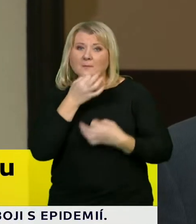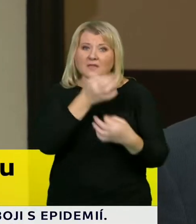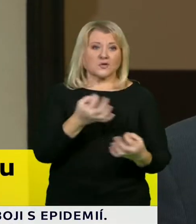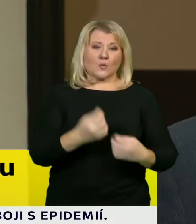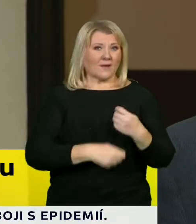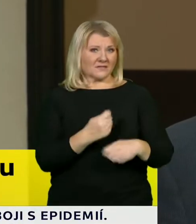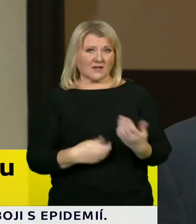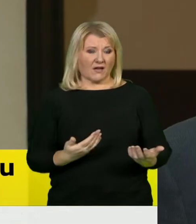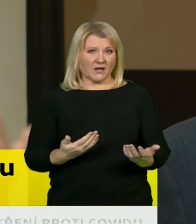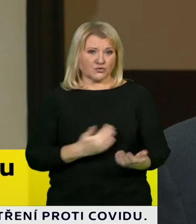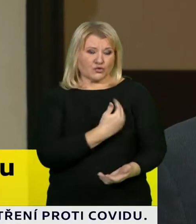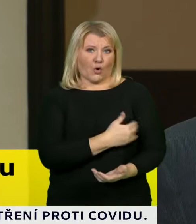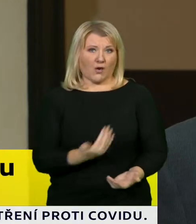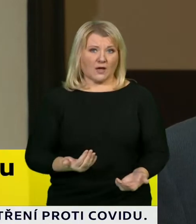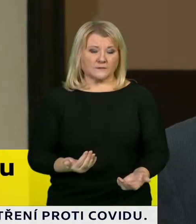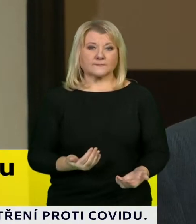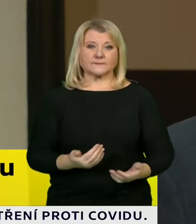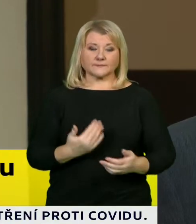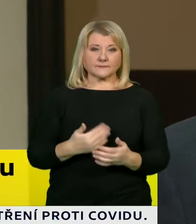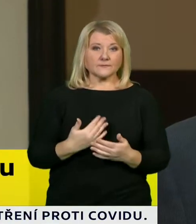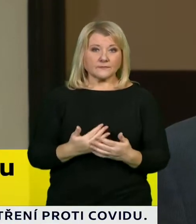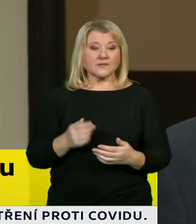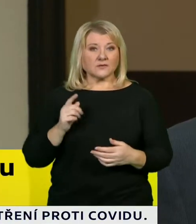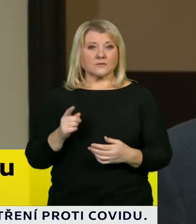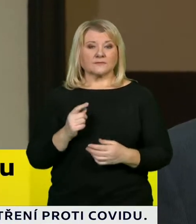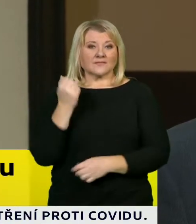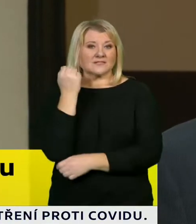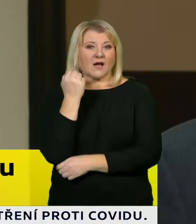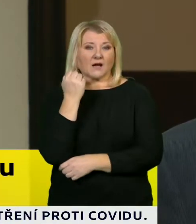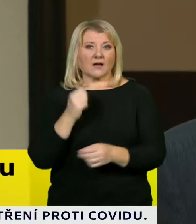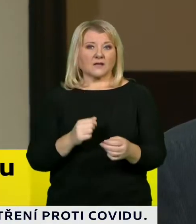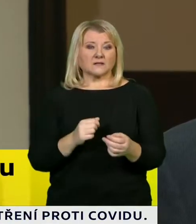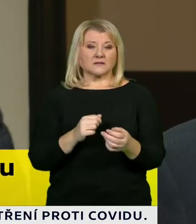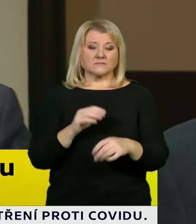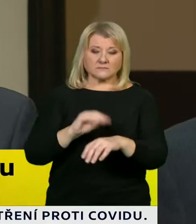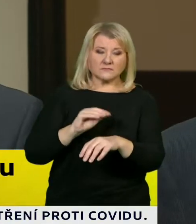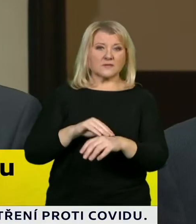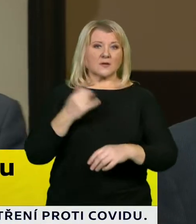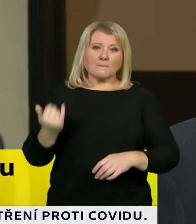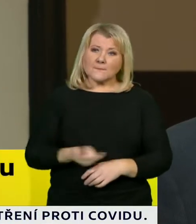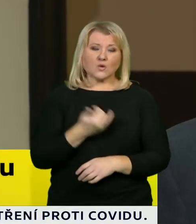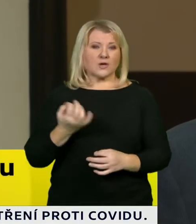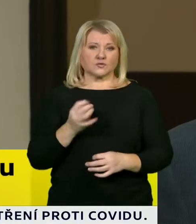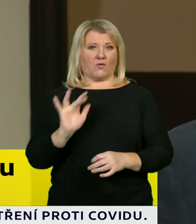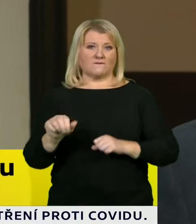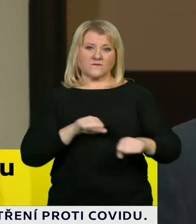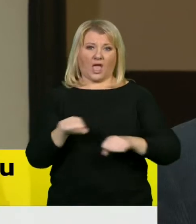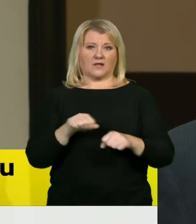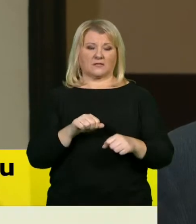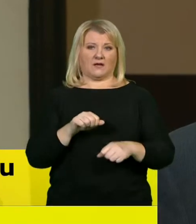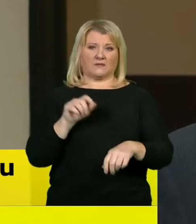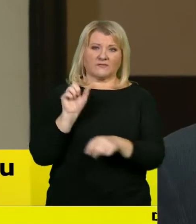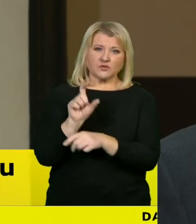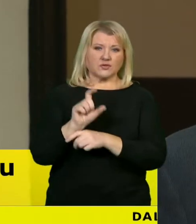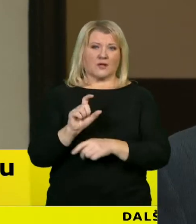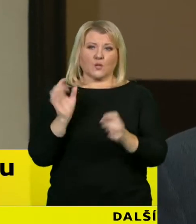Znovu, jak říkal pan ministr Blatný, ten základní apel neustále je vládě vyčítáno, že nevysvětluje, tak já